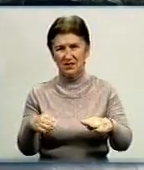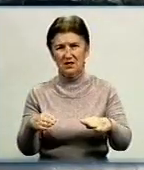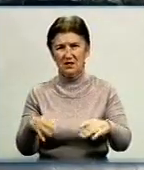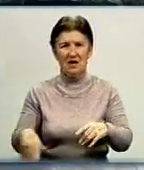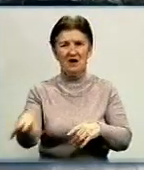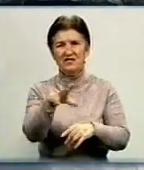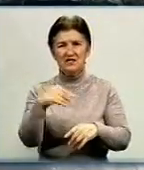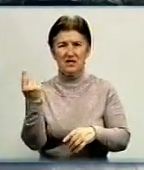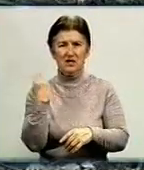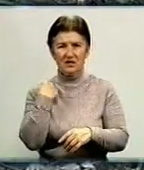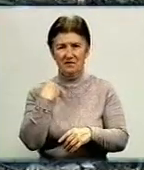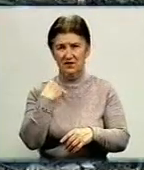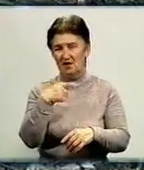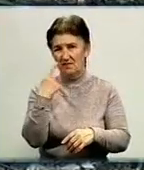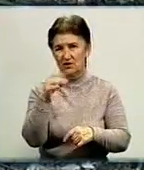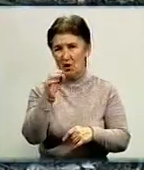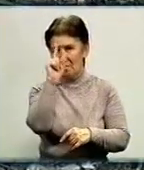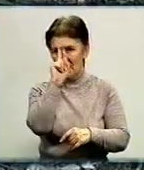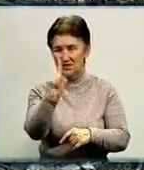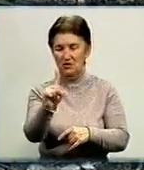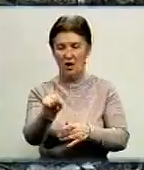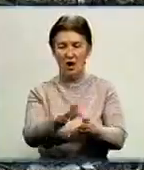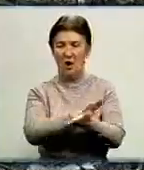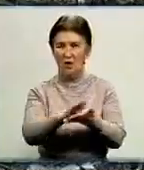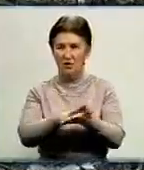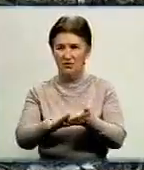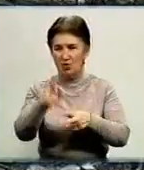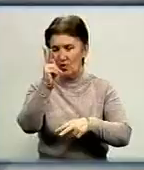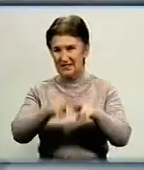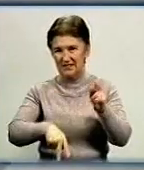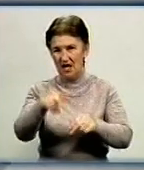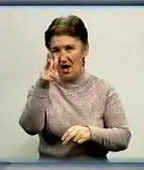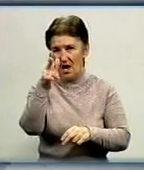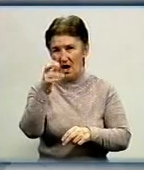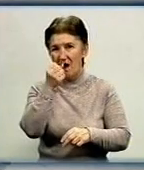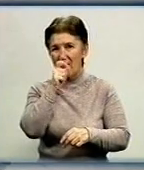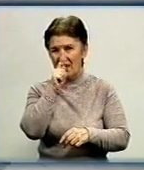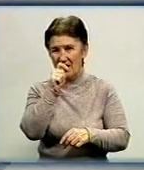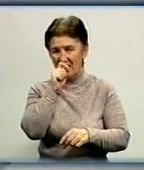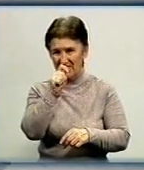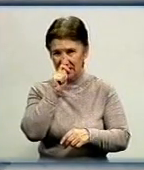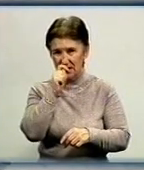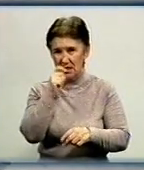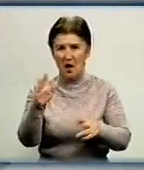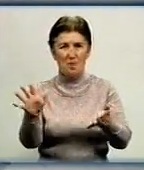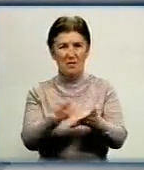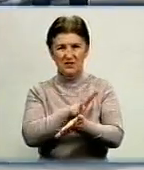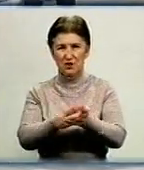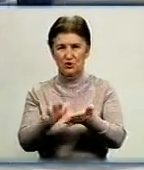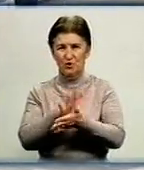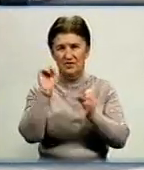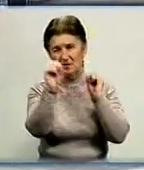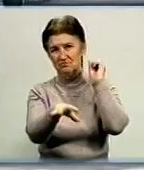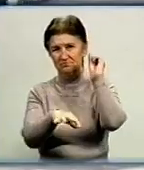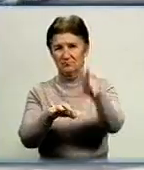Усіх кірвограців закликають долучитися до місячника з благоустрою. До кінця квітня на міському сміттєзвалищі непотріб прийматимуть безкоштовно. У цей